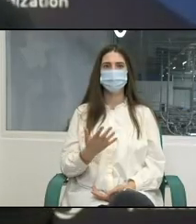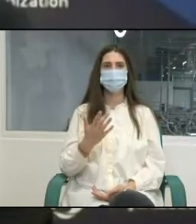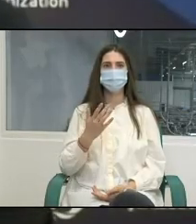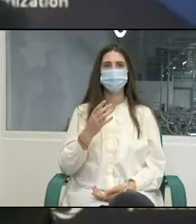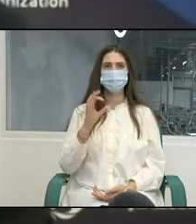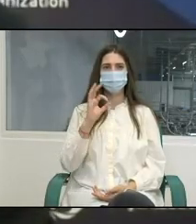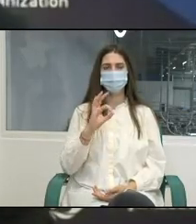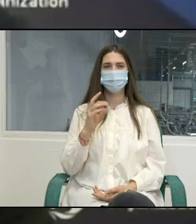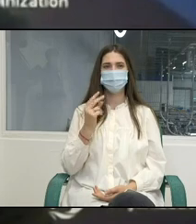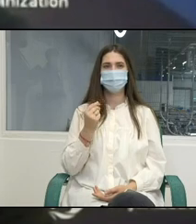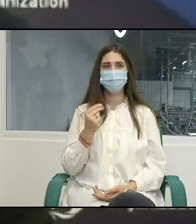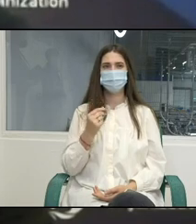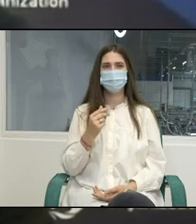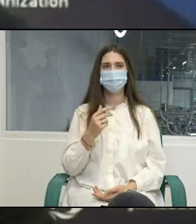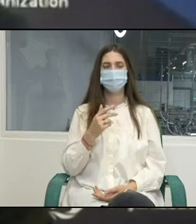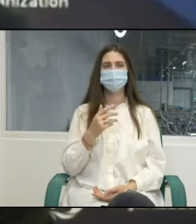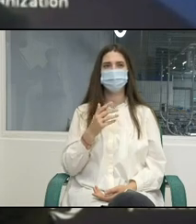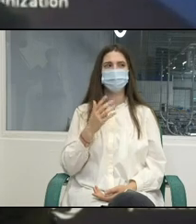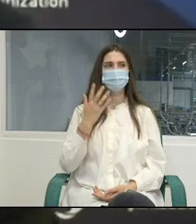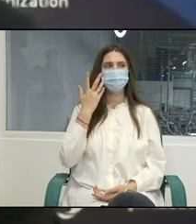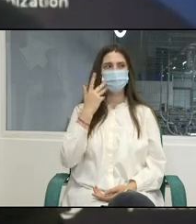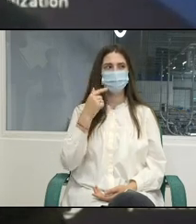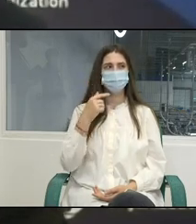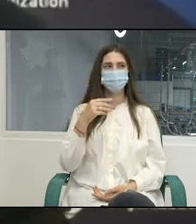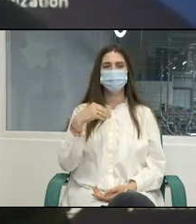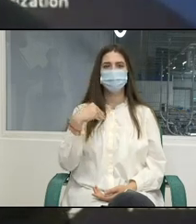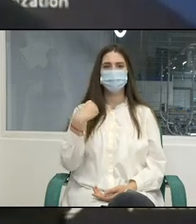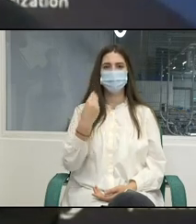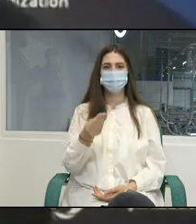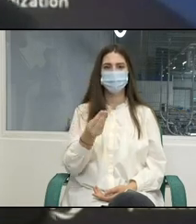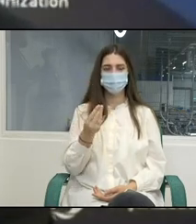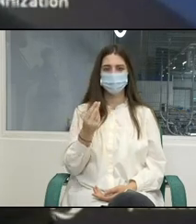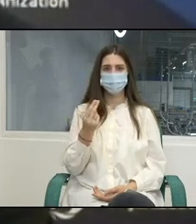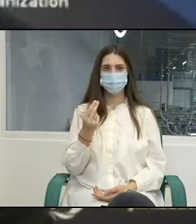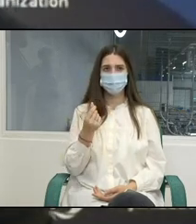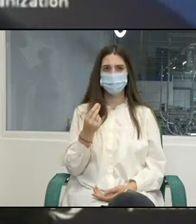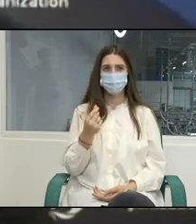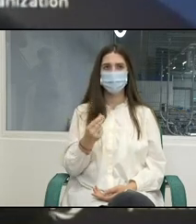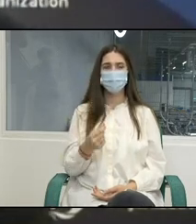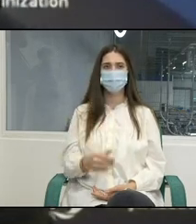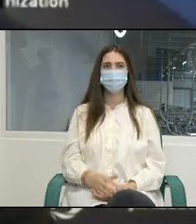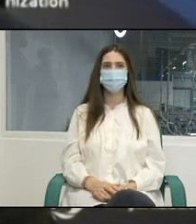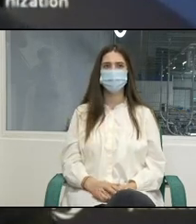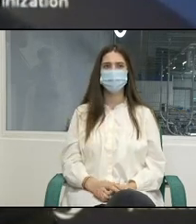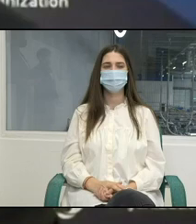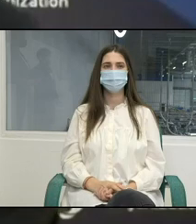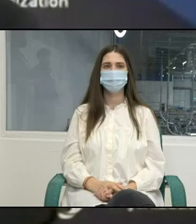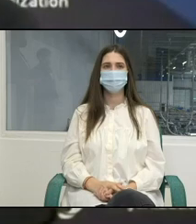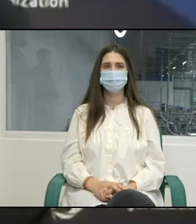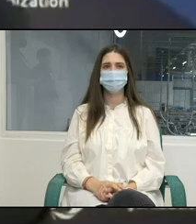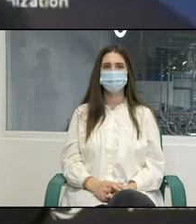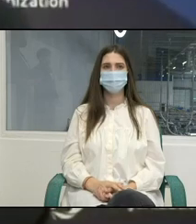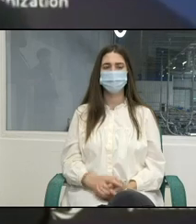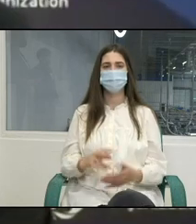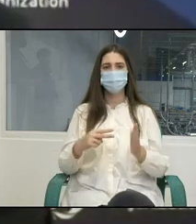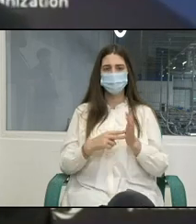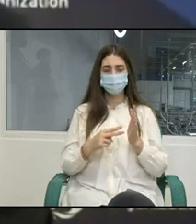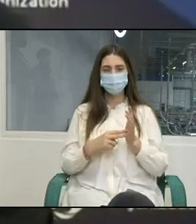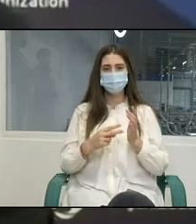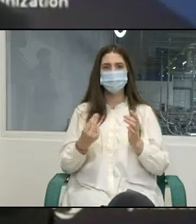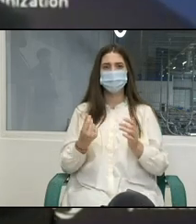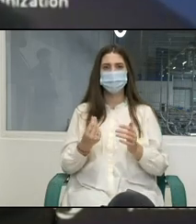bani trebuie să recunoștem atunci când noi suntem o agenție tehnică și când vii cu asistență tehnică asta costă banii